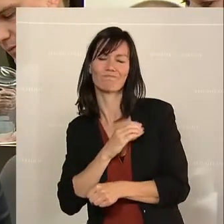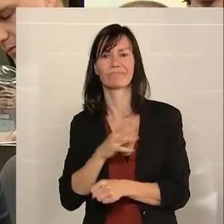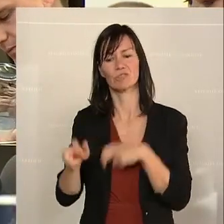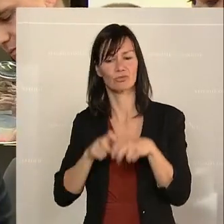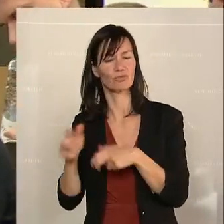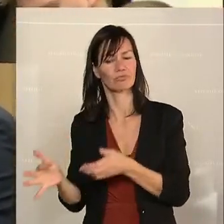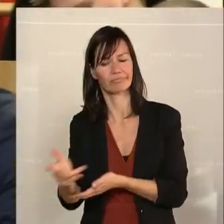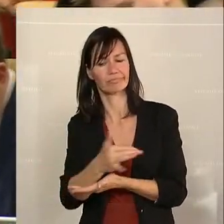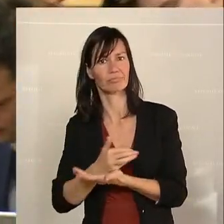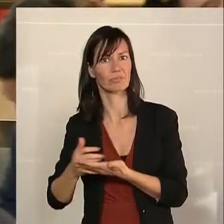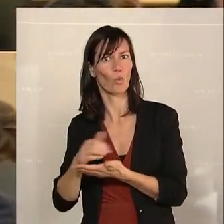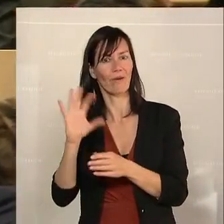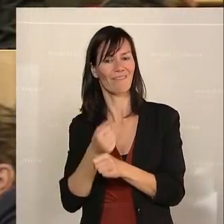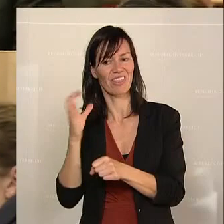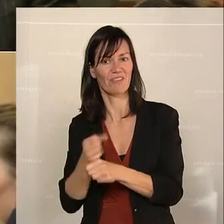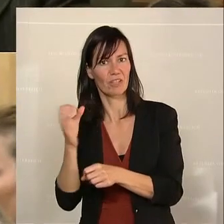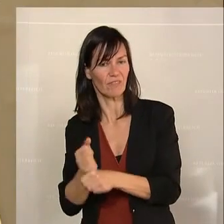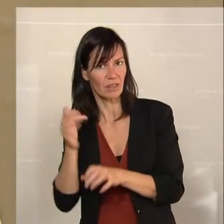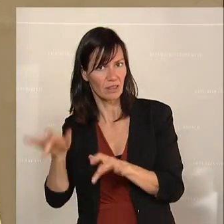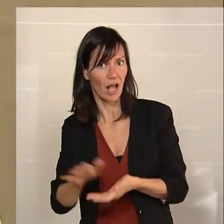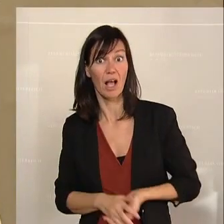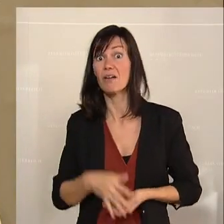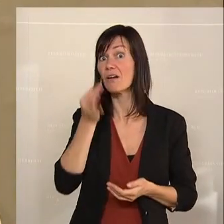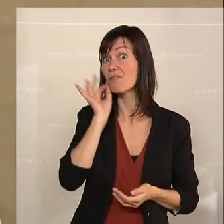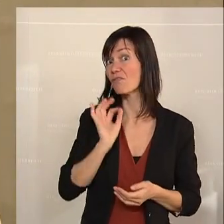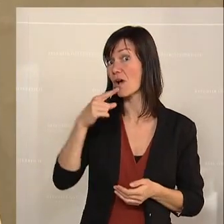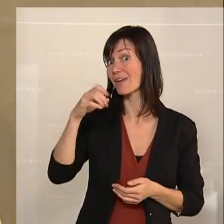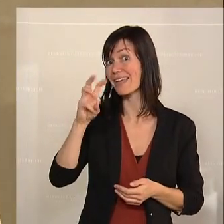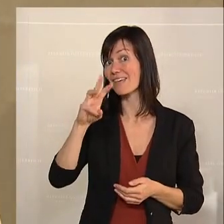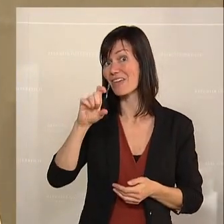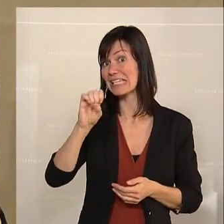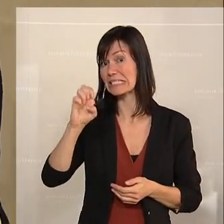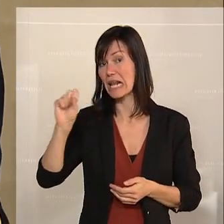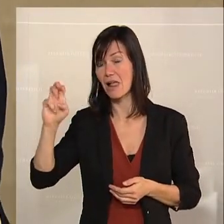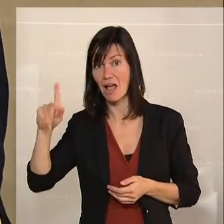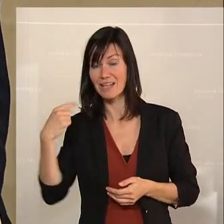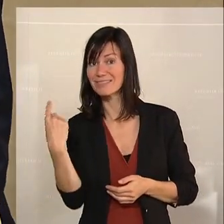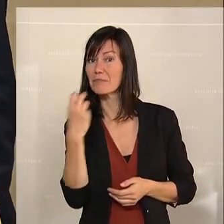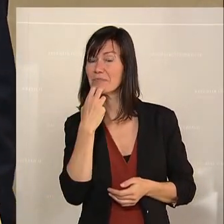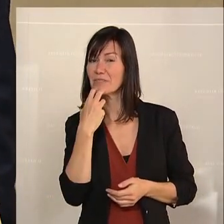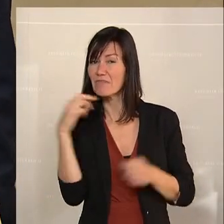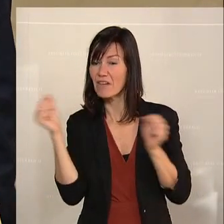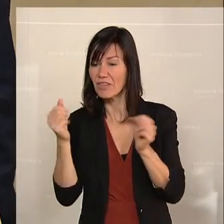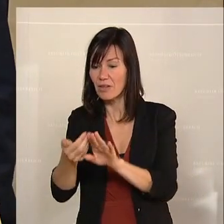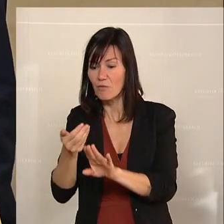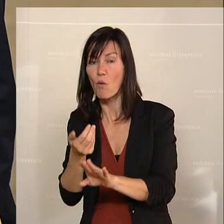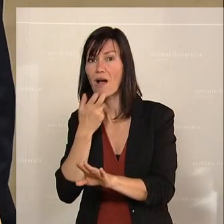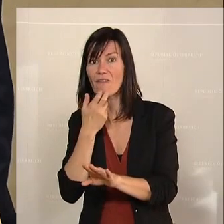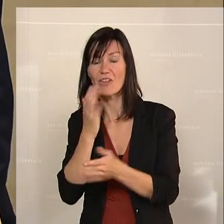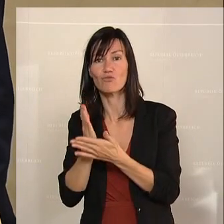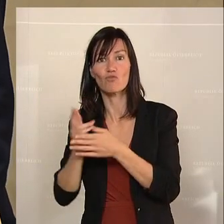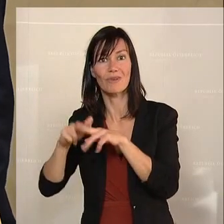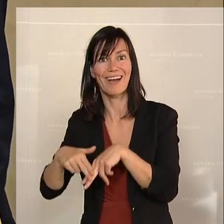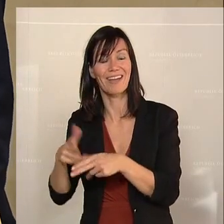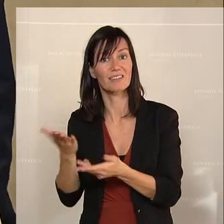müssen, dass Sie und die Frau Gewessler im Speziellen die strategischen Reserven noch vor dem Winter locker machen und wir nicht wissen, wie wir dann über den Winter kommen